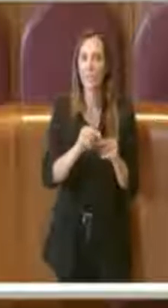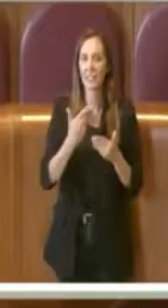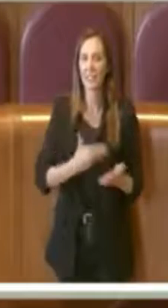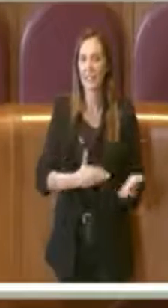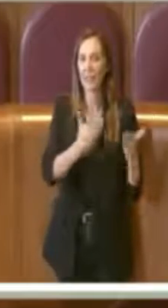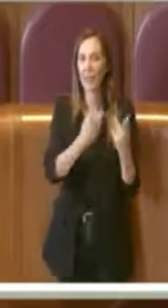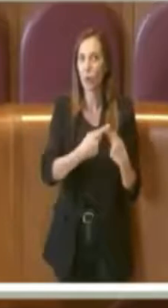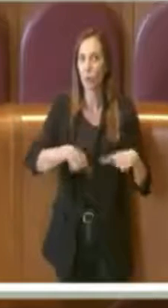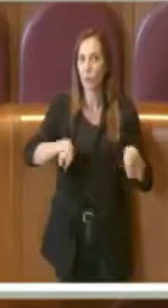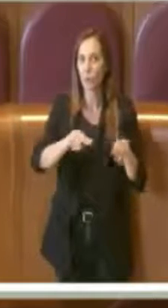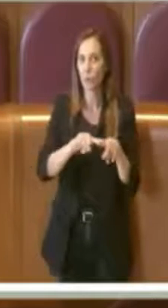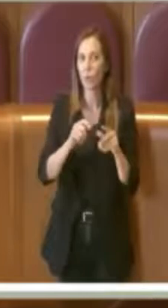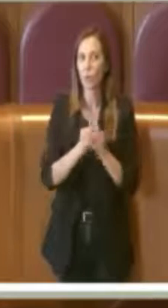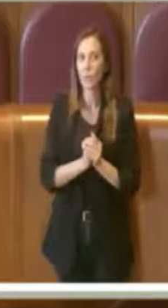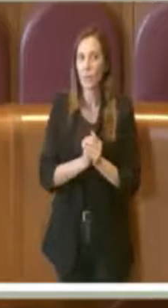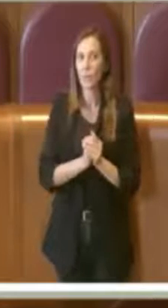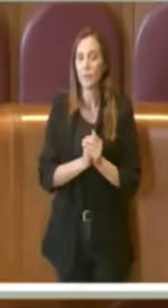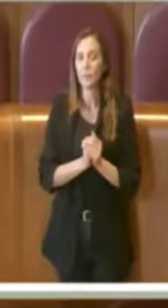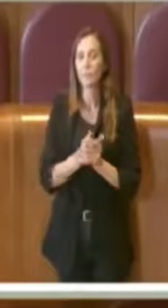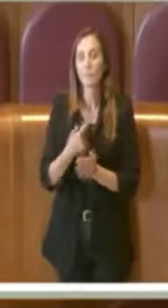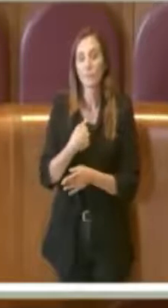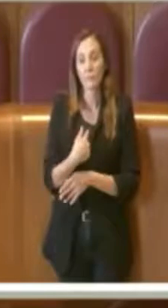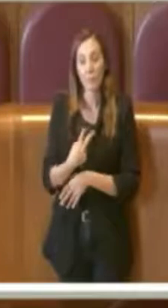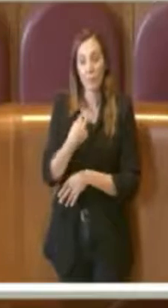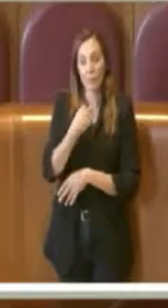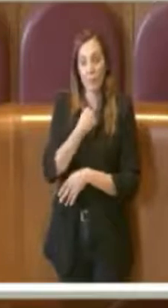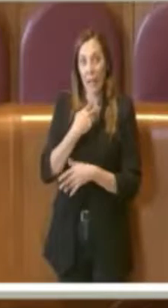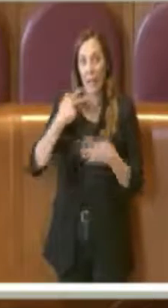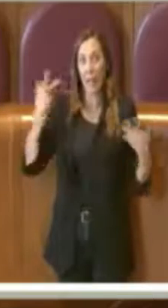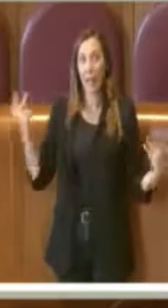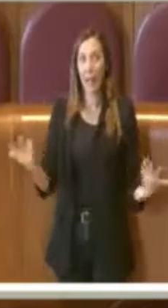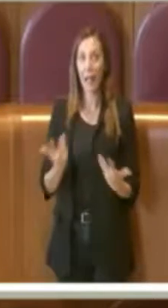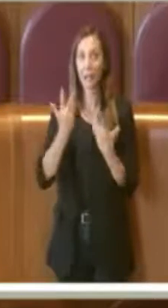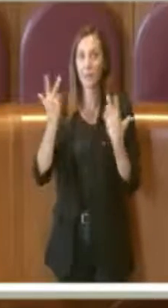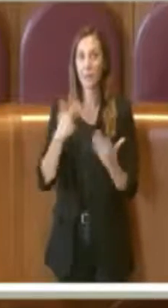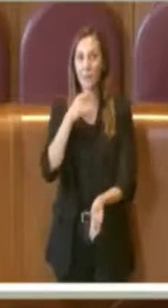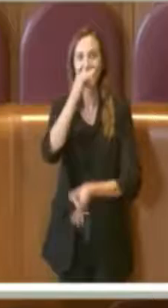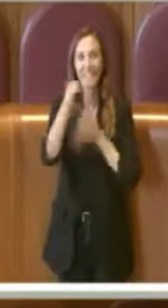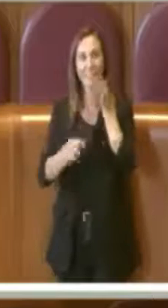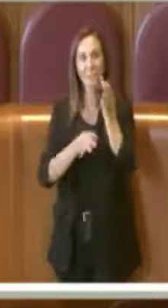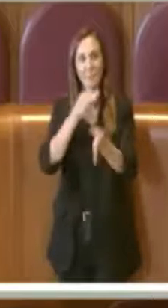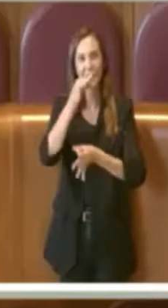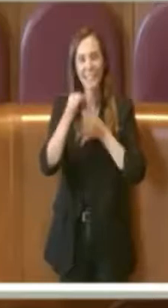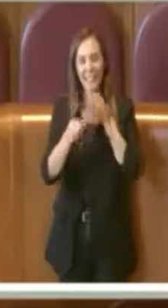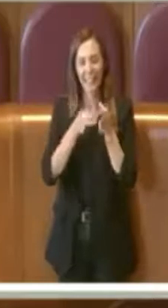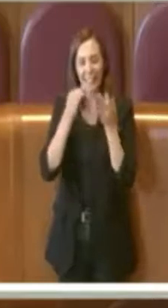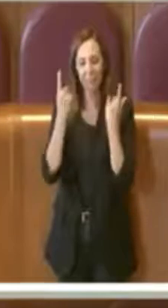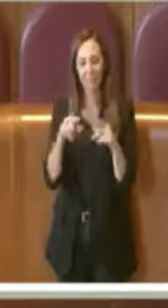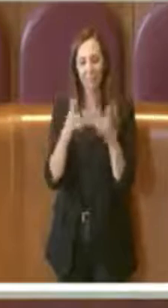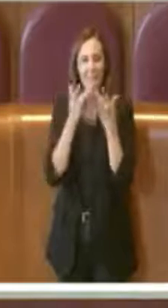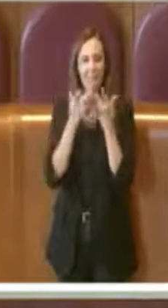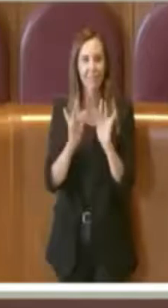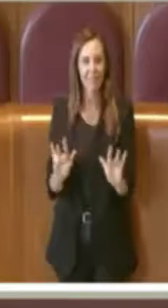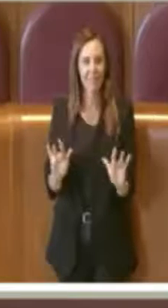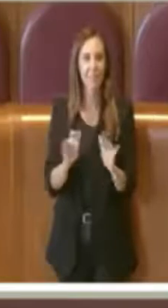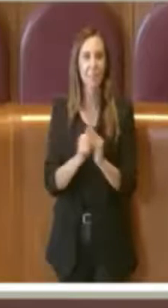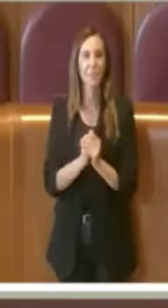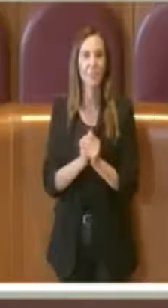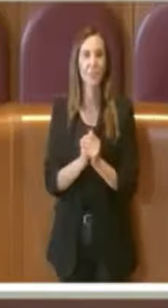Grazie Presidente, allora mi corre l'obbligo di almeno spiegare, ma è una cosa molto semplice, chiaramente.